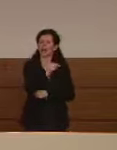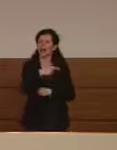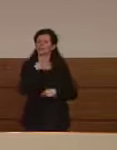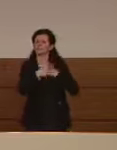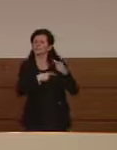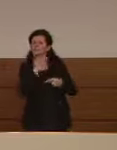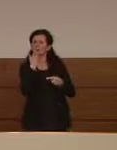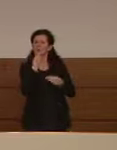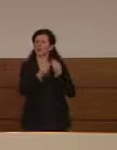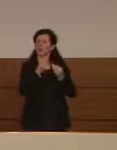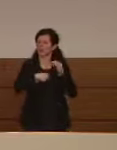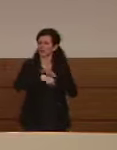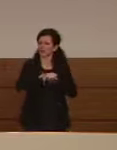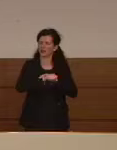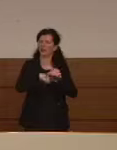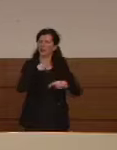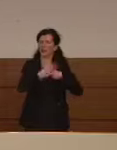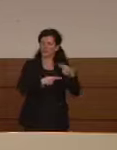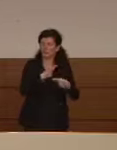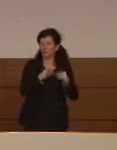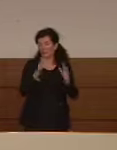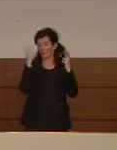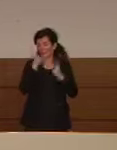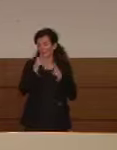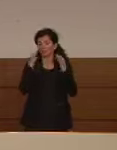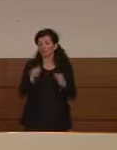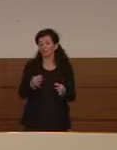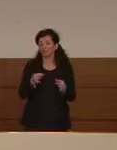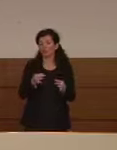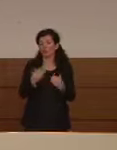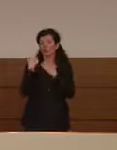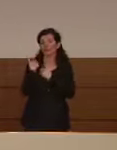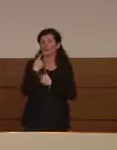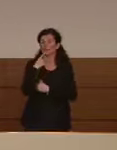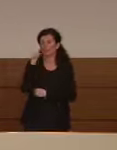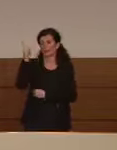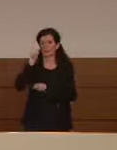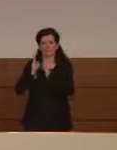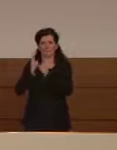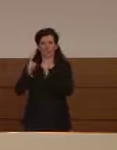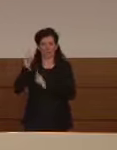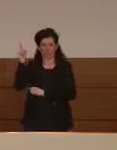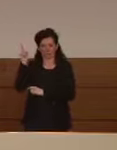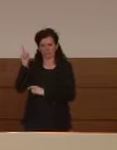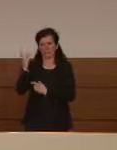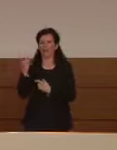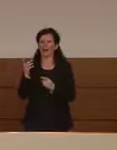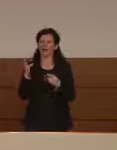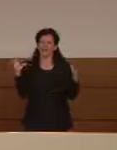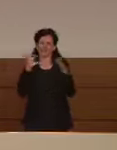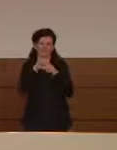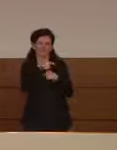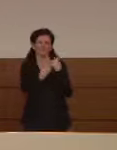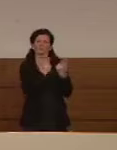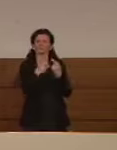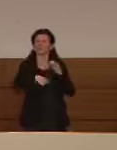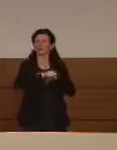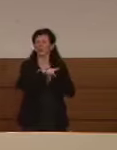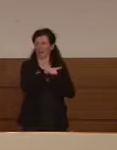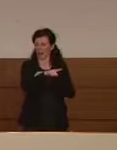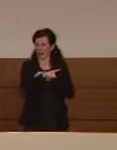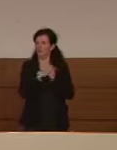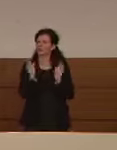Ovviamente, poi, la decisione finale spetterà alla politica e alla politica del pallone. Quello che vorrei sapere da lei, però, è se, secondo il comitato